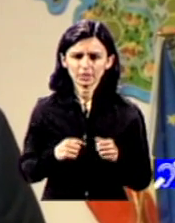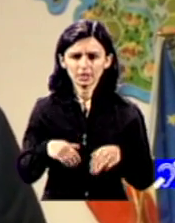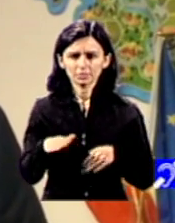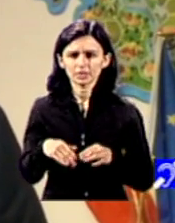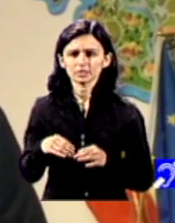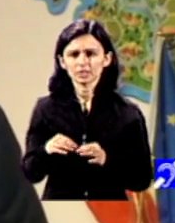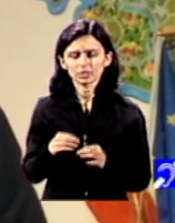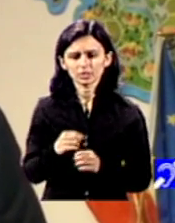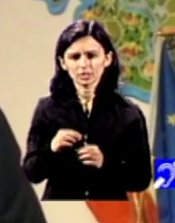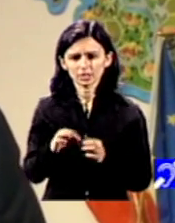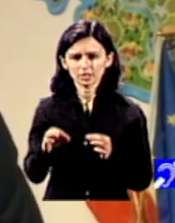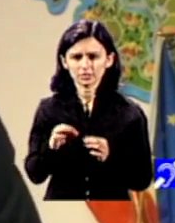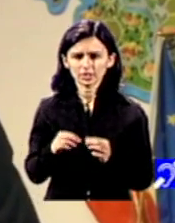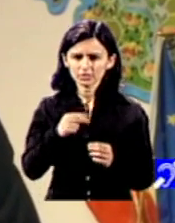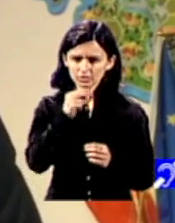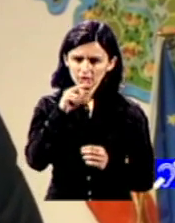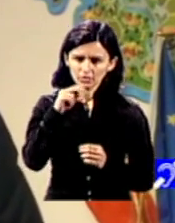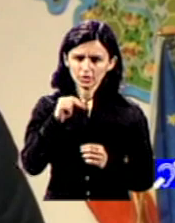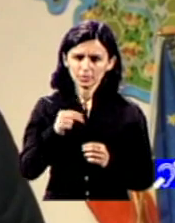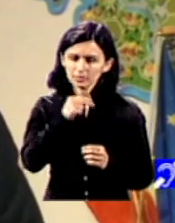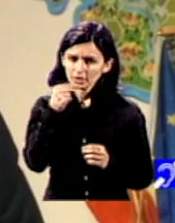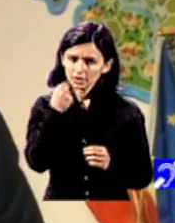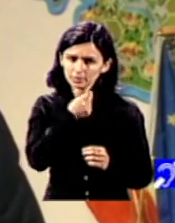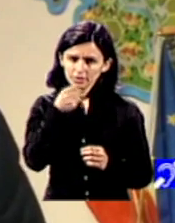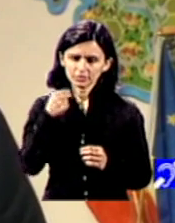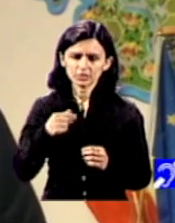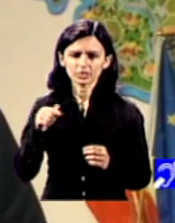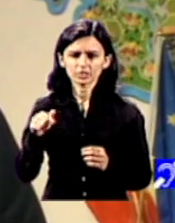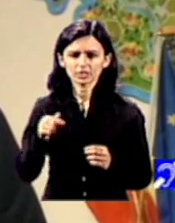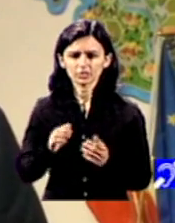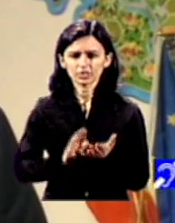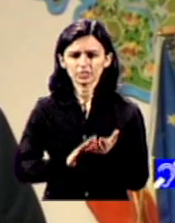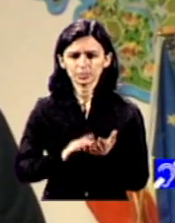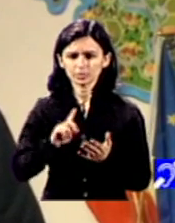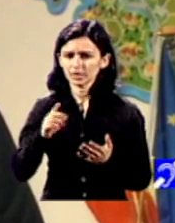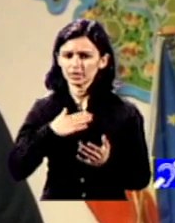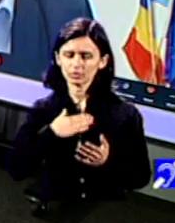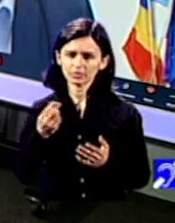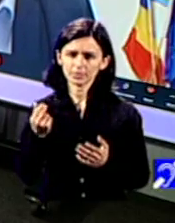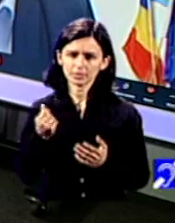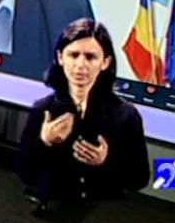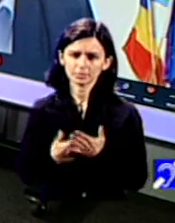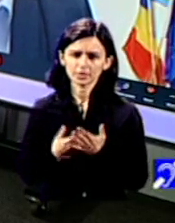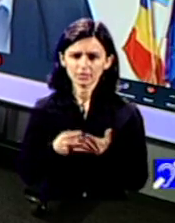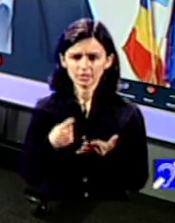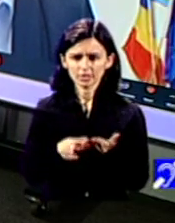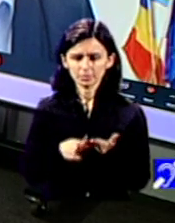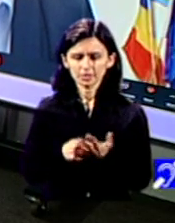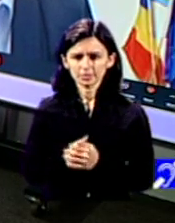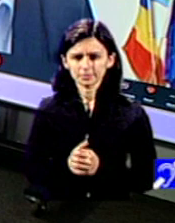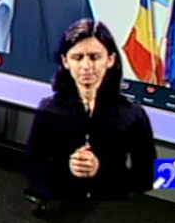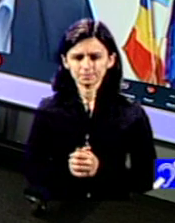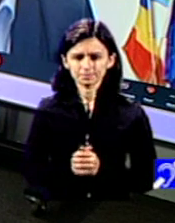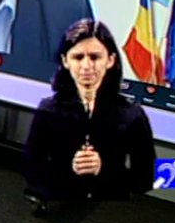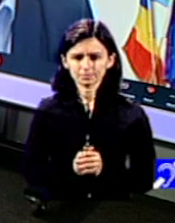după aia discutăm din nou de beneficiile acelea și faptul că niciodată nu avem suficienți bani ca să le plătim deci cumva aici mi se